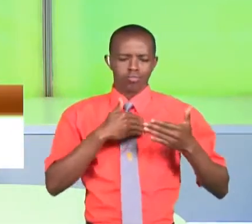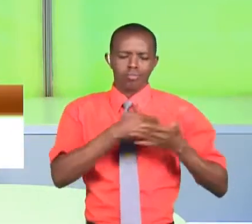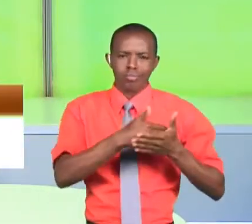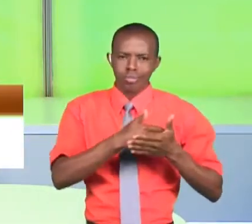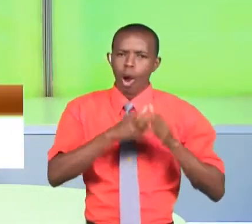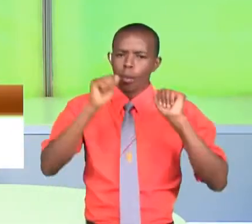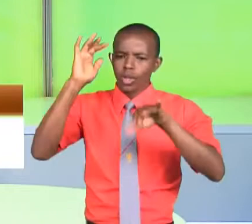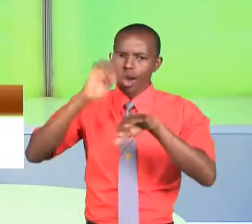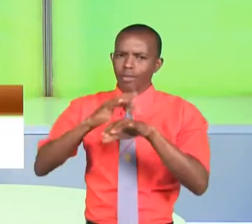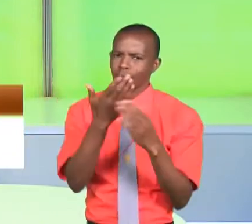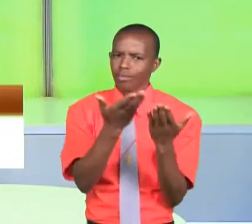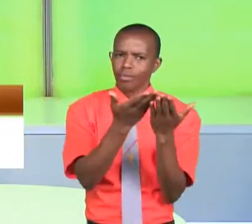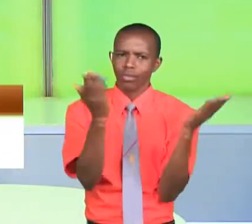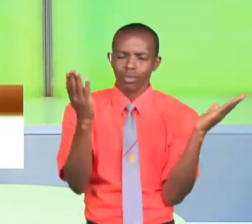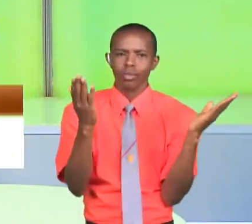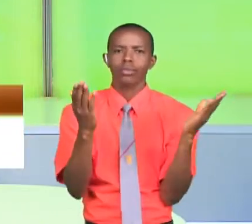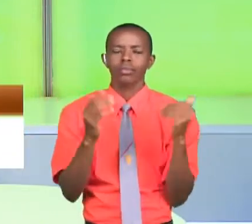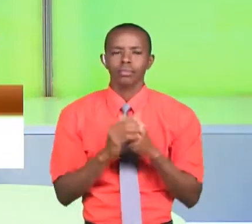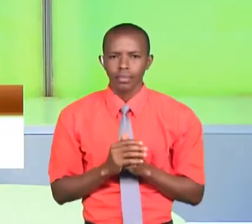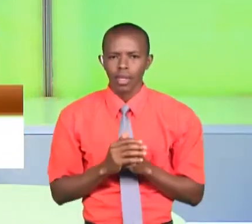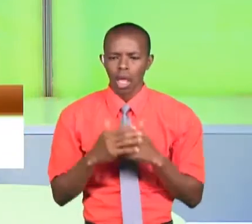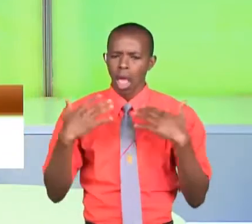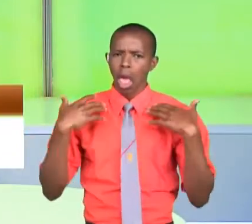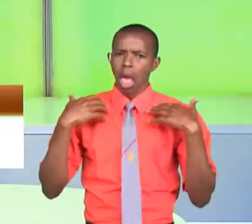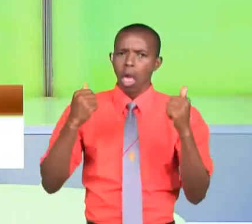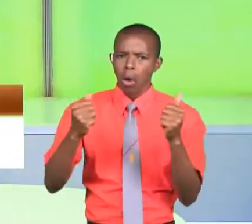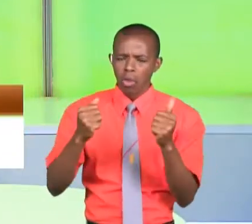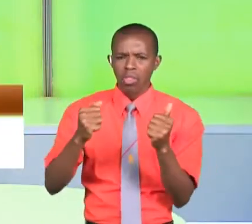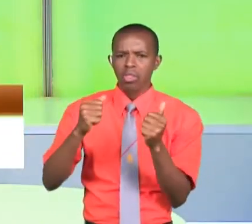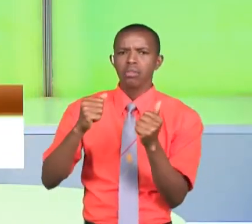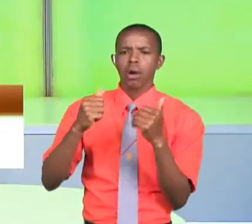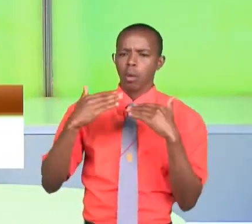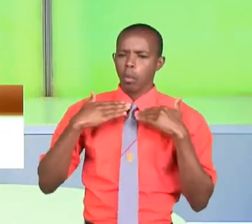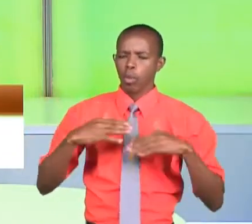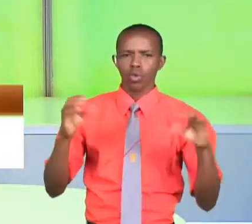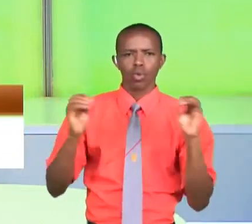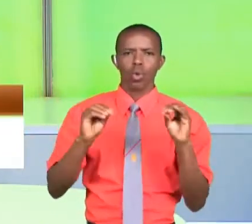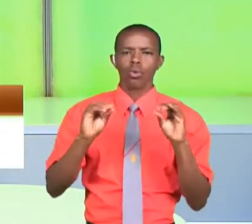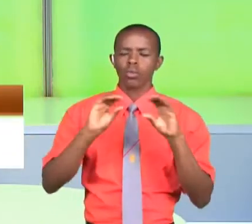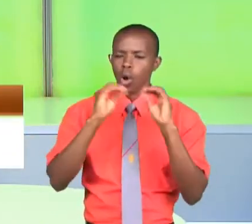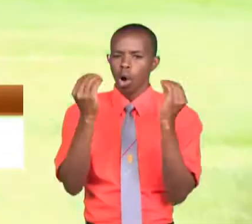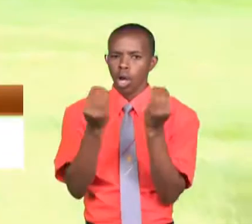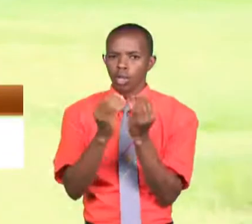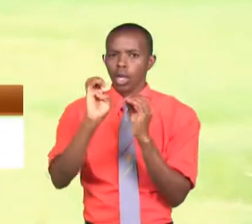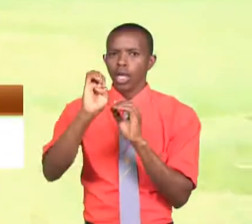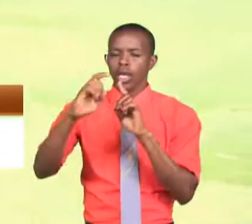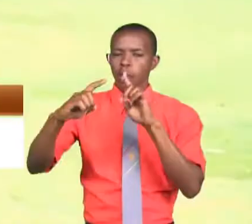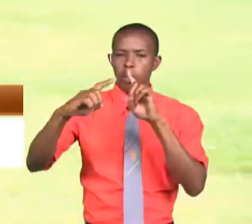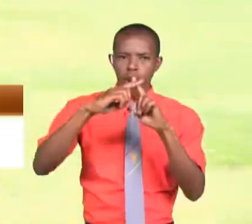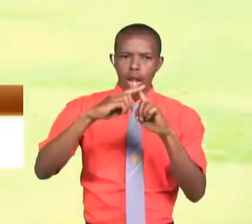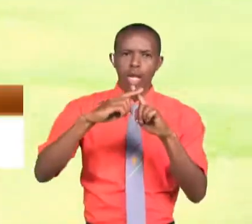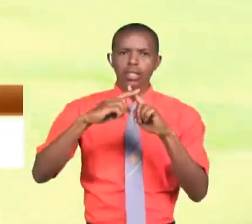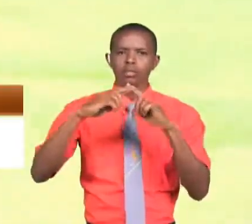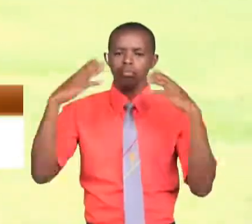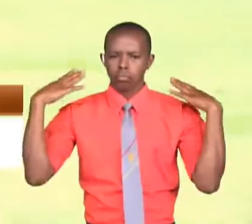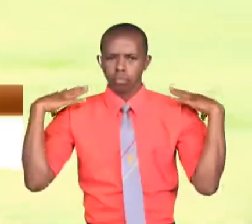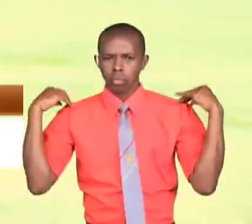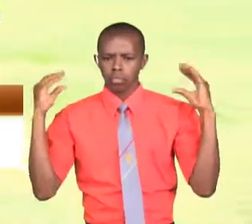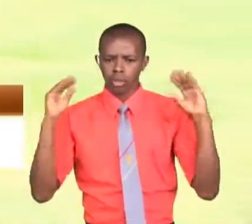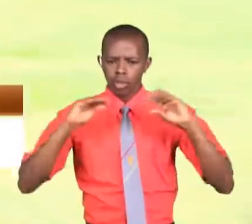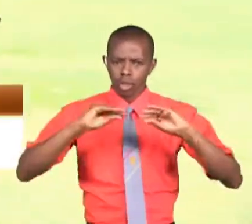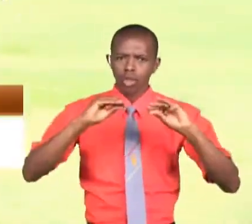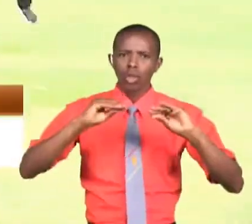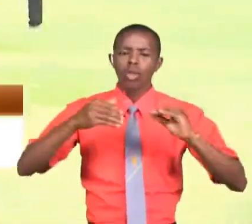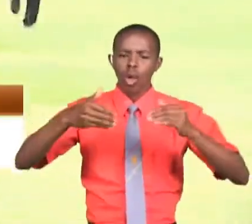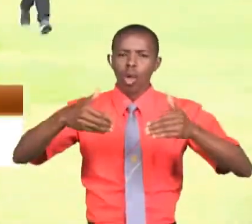yoyote na haijalishi afya ya mwile wako. Shirika la E+, lilifanya zoezi la kwa hamasisha wa Kenya kukimbia